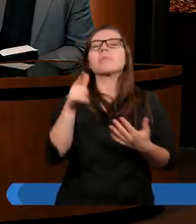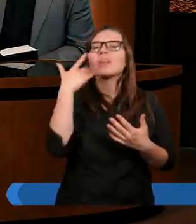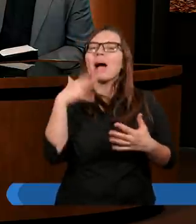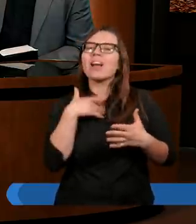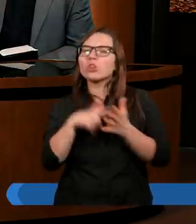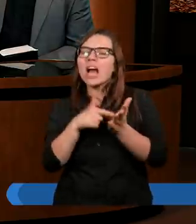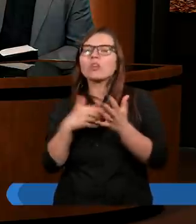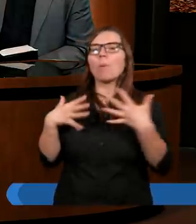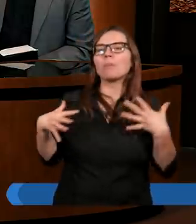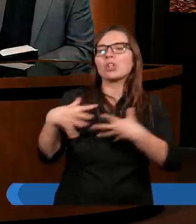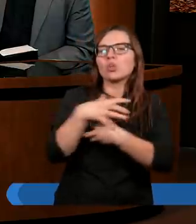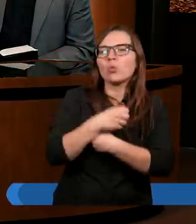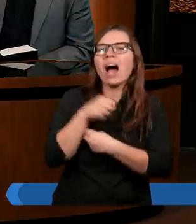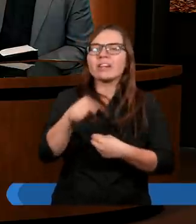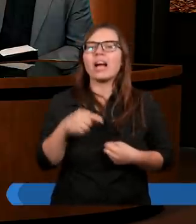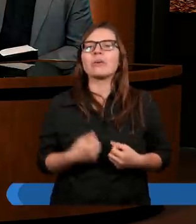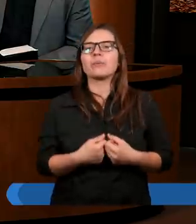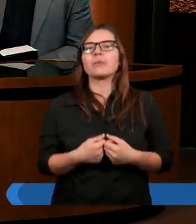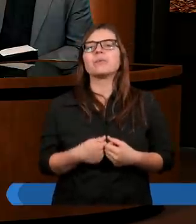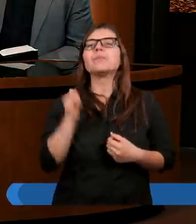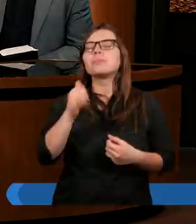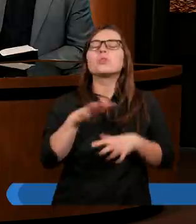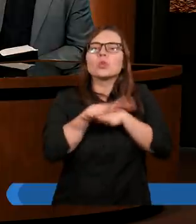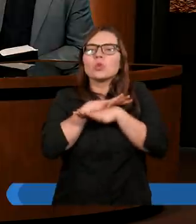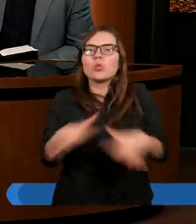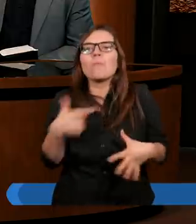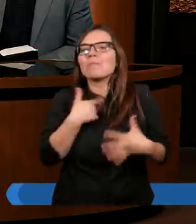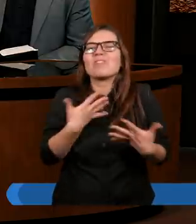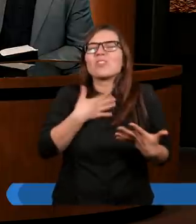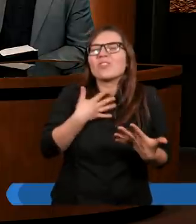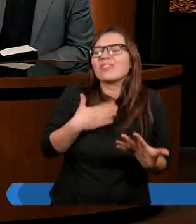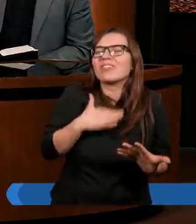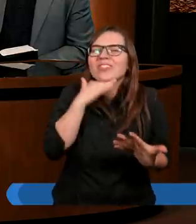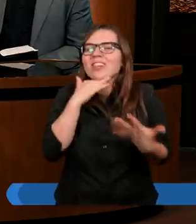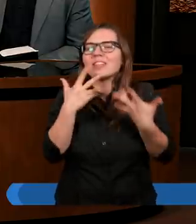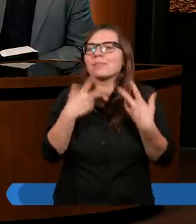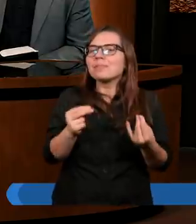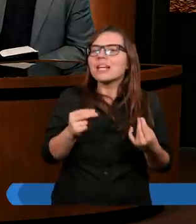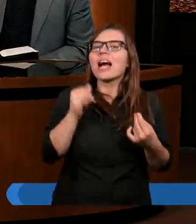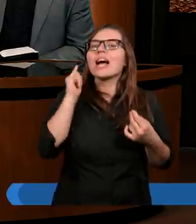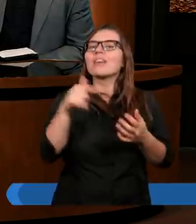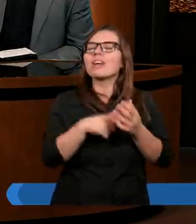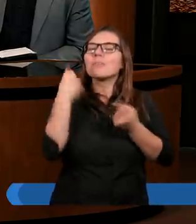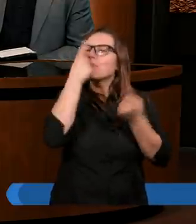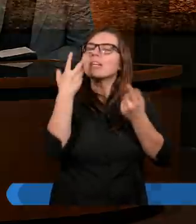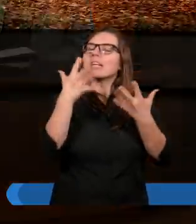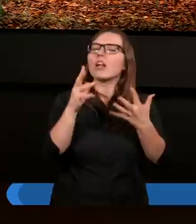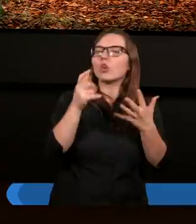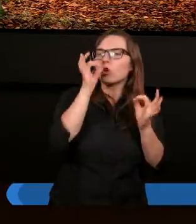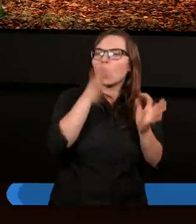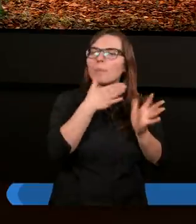bardzo często, są motywacjami zupełnie niewystarczającymi, by nie powiedzieć absolutnie złymi.